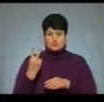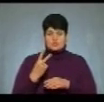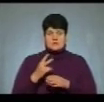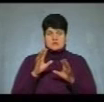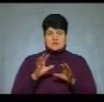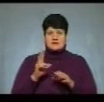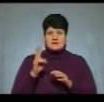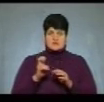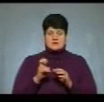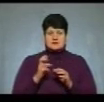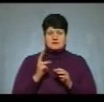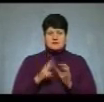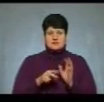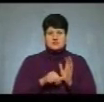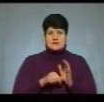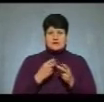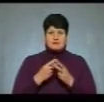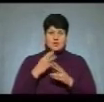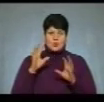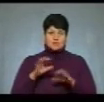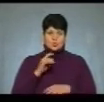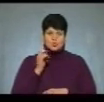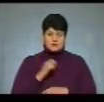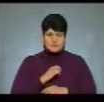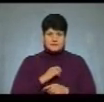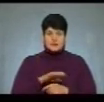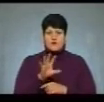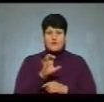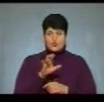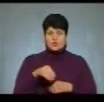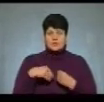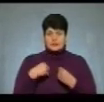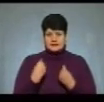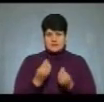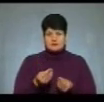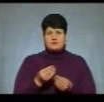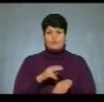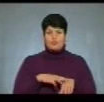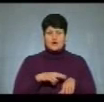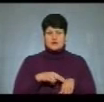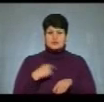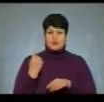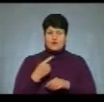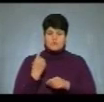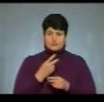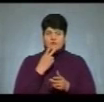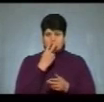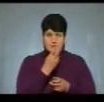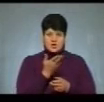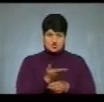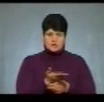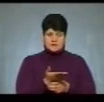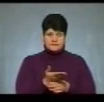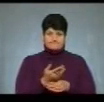286 Кримінального кодексу України. На фото, яке нам надали в патрульній поліції області, ви бачите